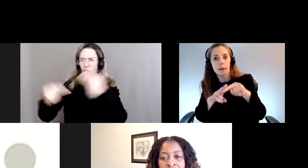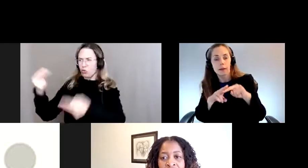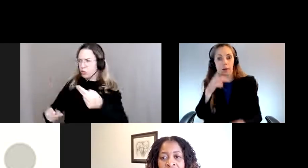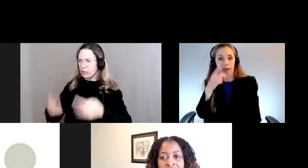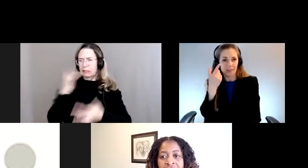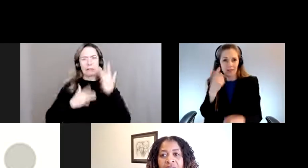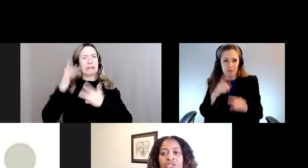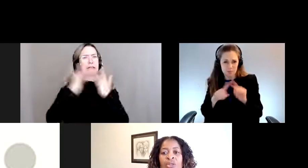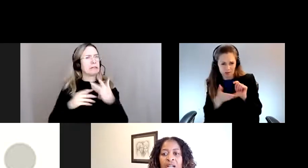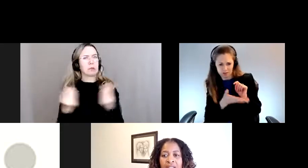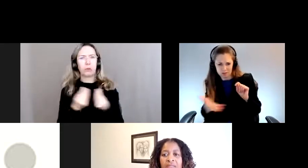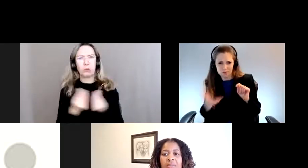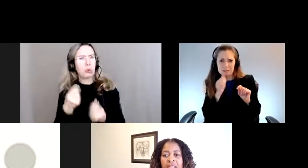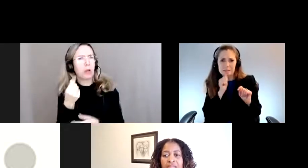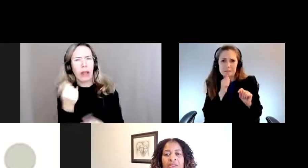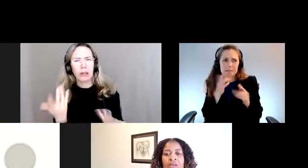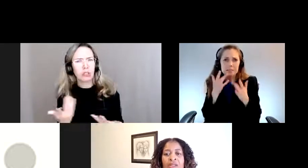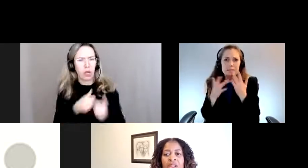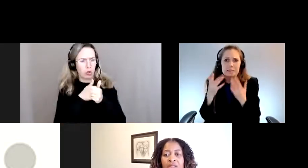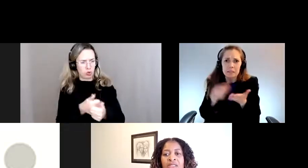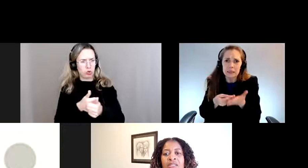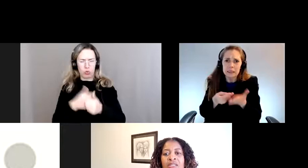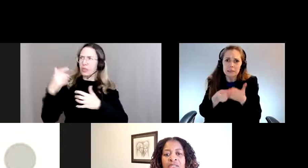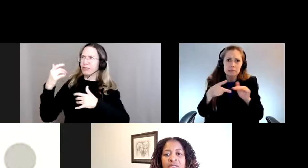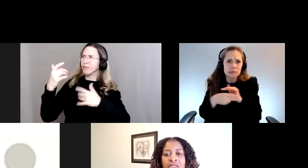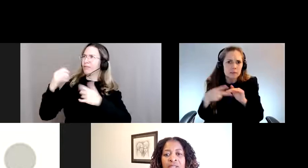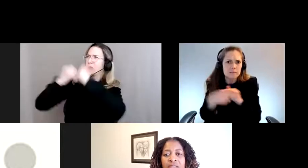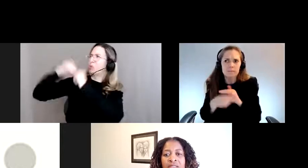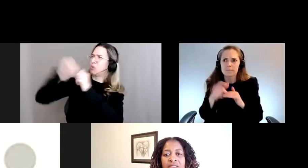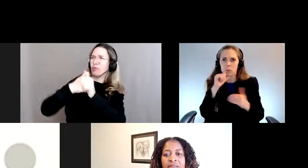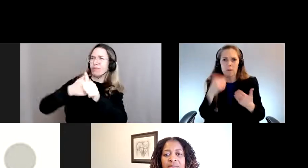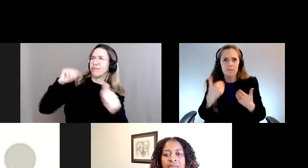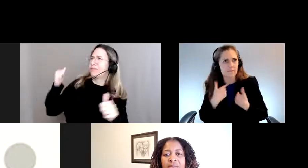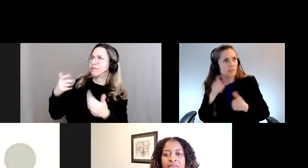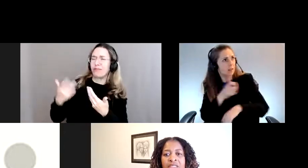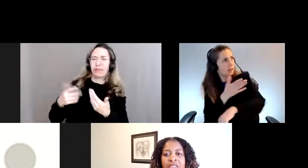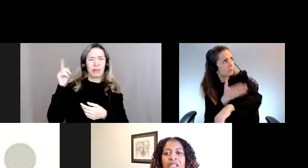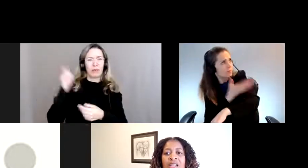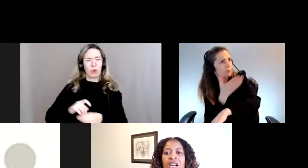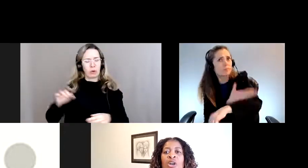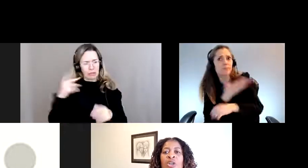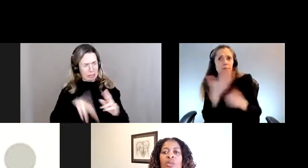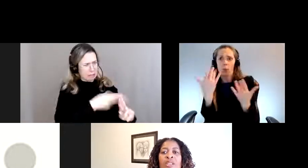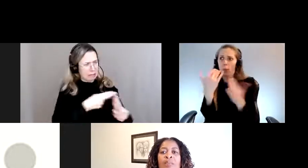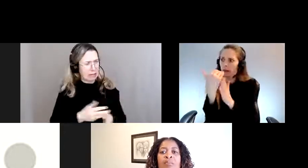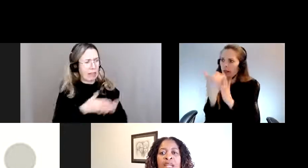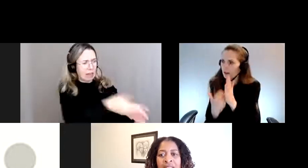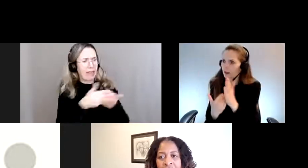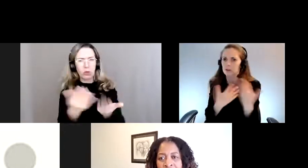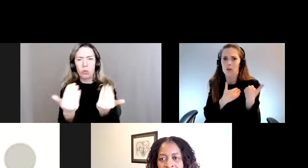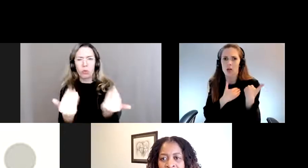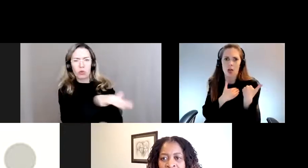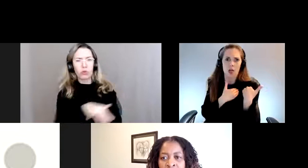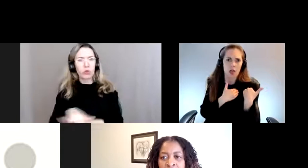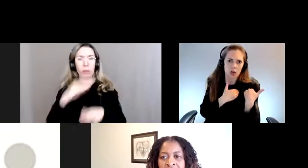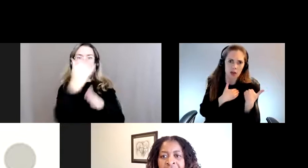et qu'ils dépendent d'une infrastructure désuète et qu'ils font de leur mieux pour répondre aux besoins des personnes